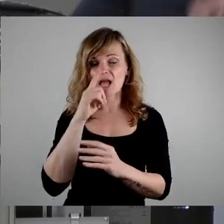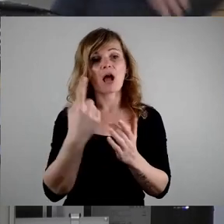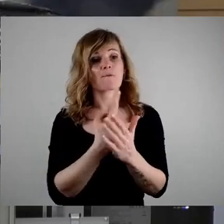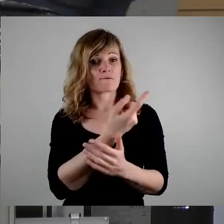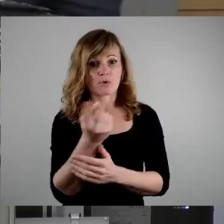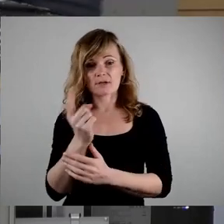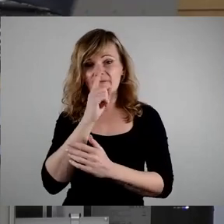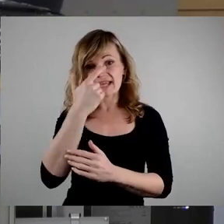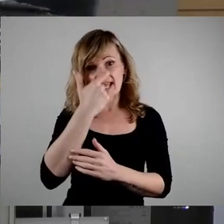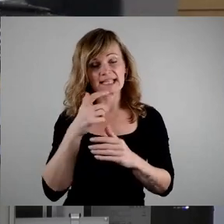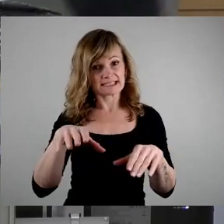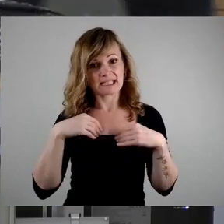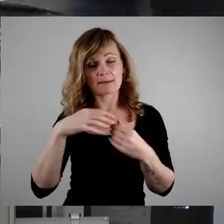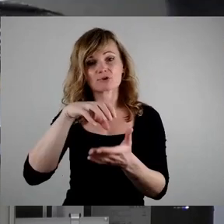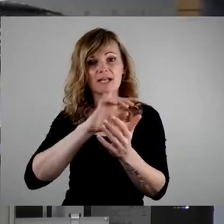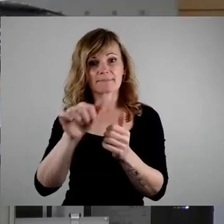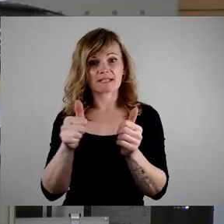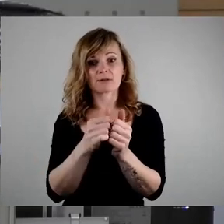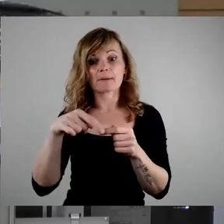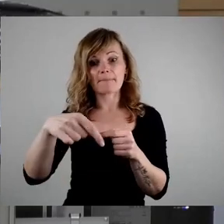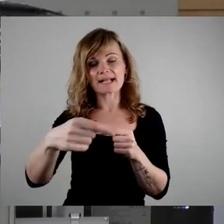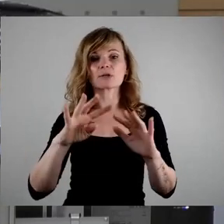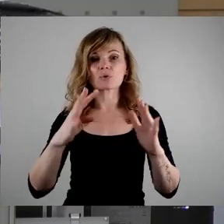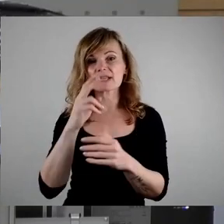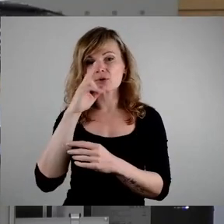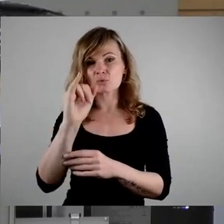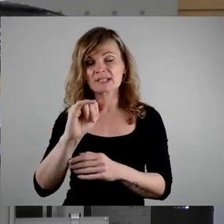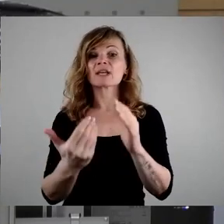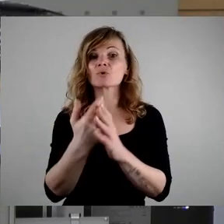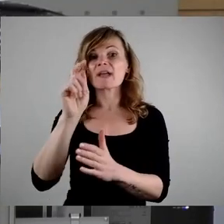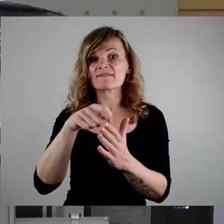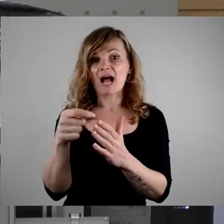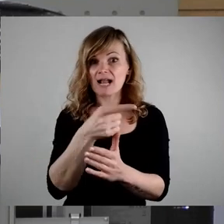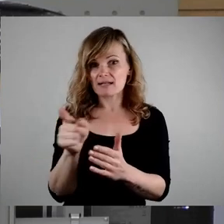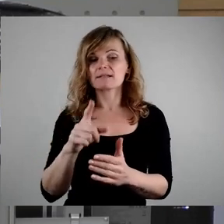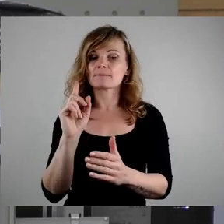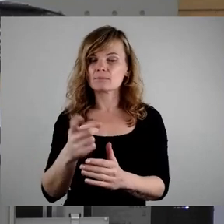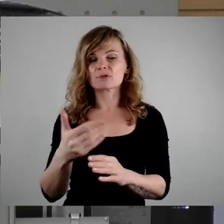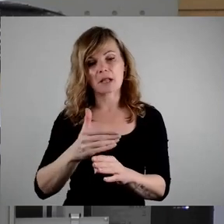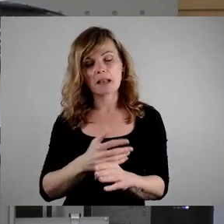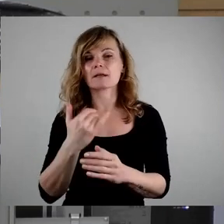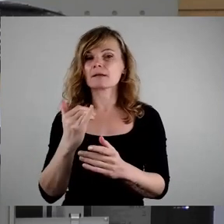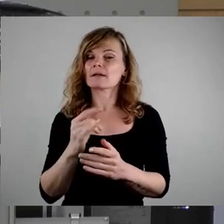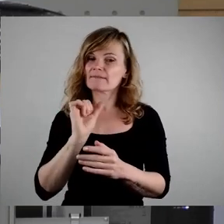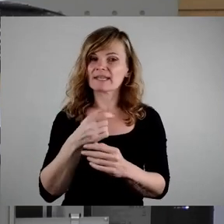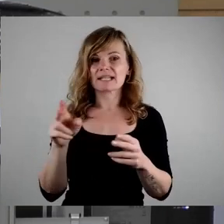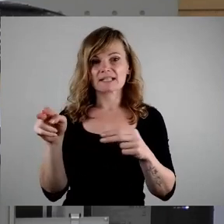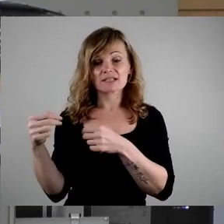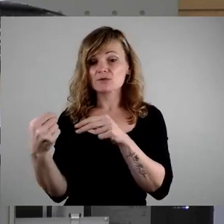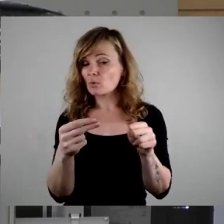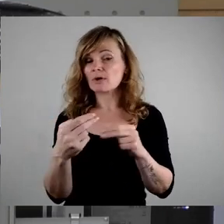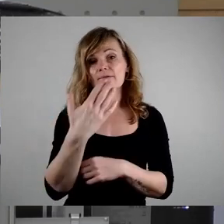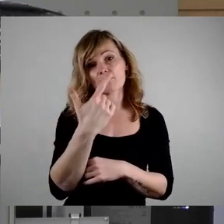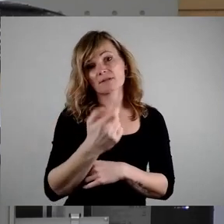wir stehen jetzt vor der Neuwahl am 9.6. der Stadtbezirksbeiräte, dann müssen wir kurzfristig wieder zu den 25 Euro